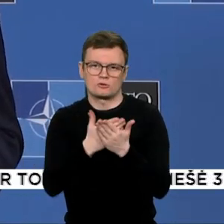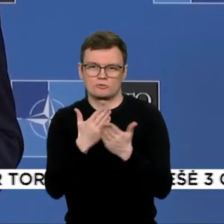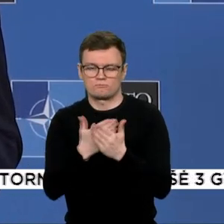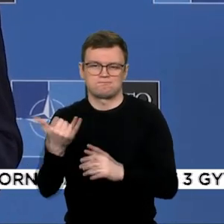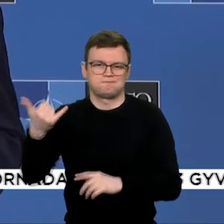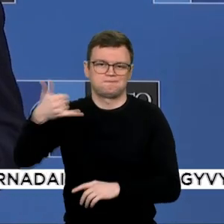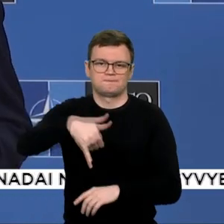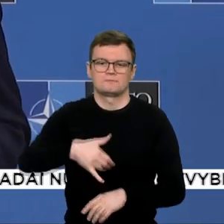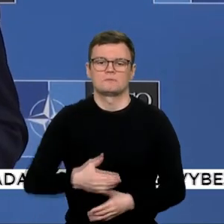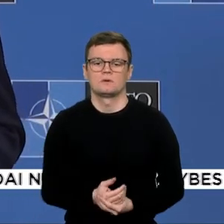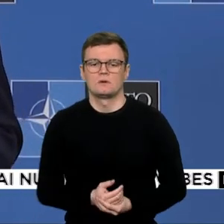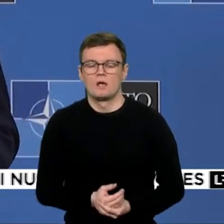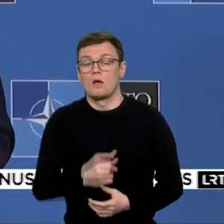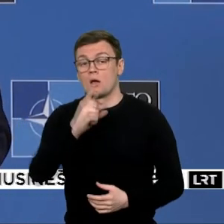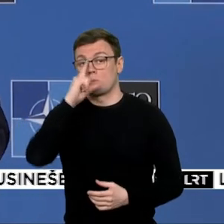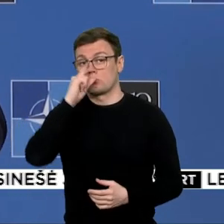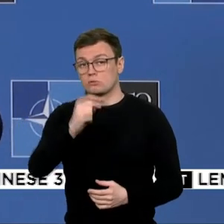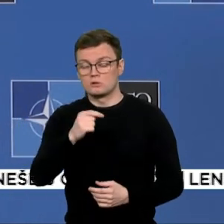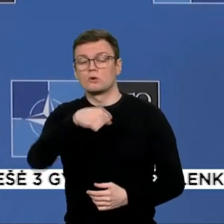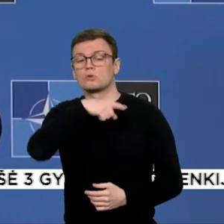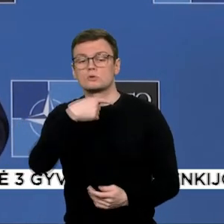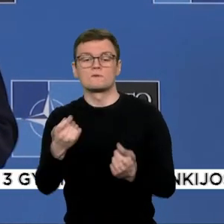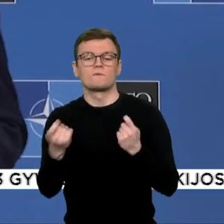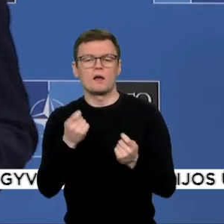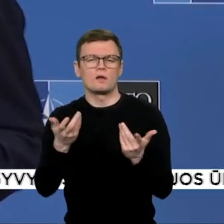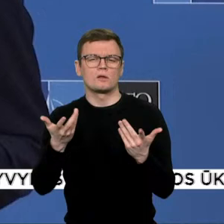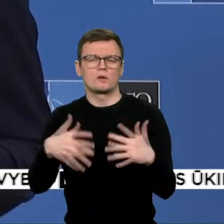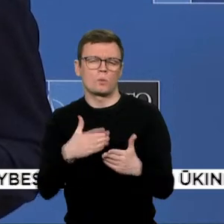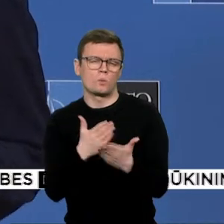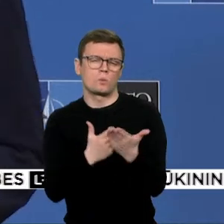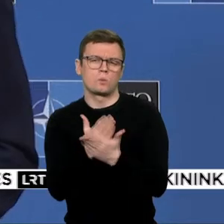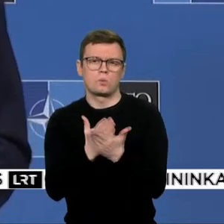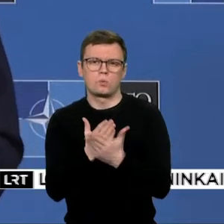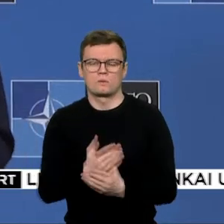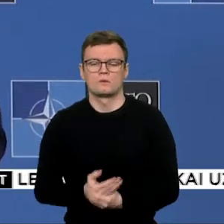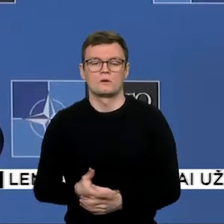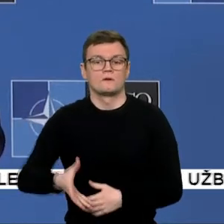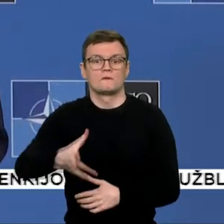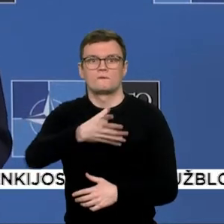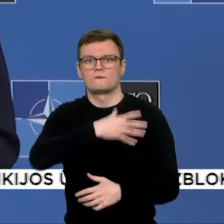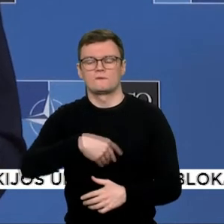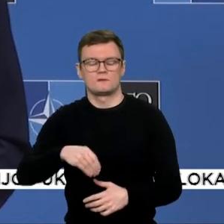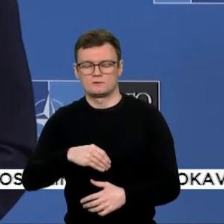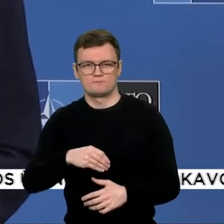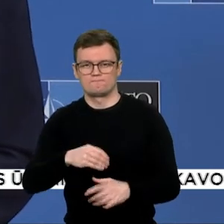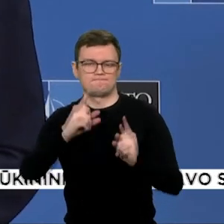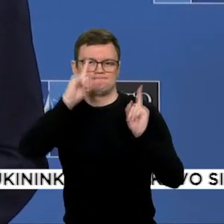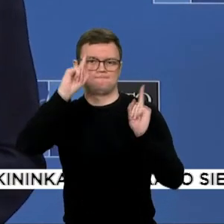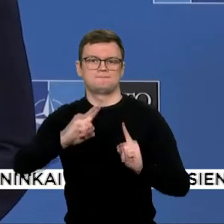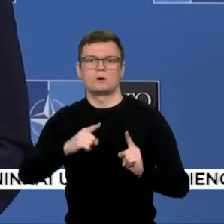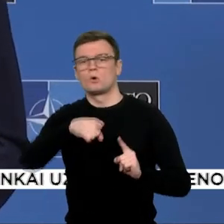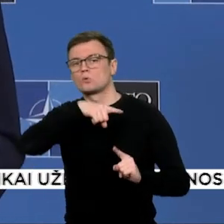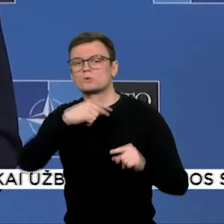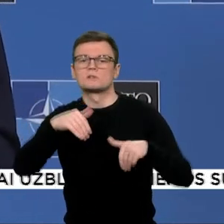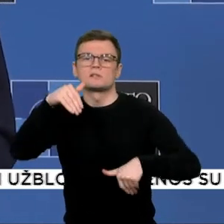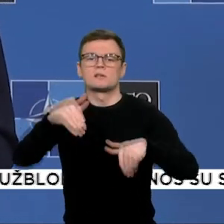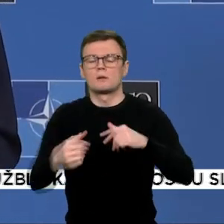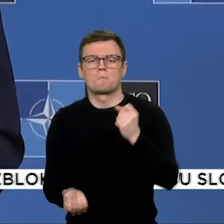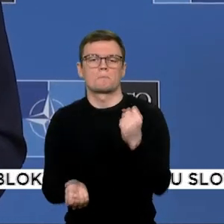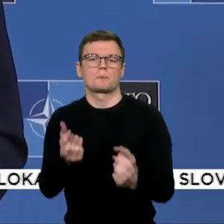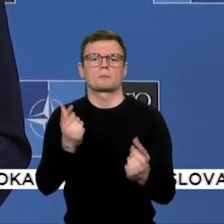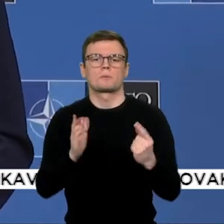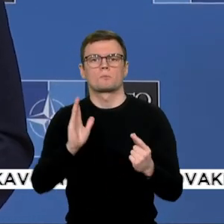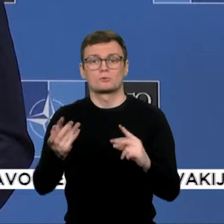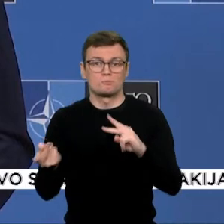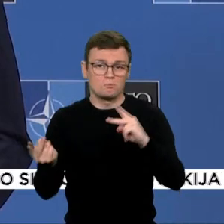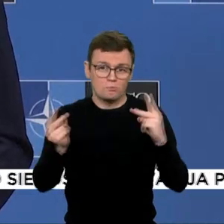Prezidentas Putinas Rusijoje valdžia turi dešimt mečius ir niekas nesitiki, kad Rusijos rinkimai šią savaitę atneš kokių nors pokyčių Kremliją.